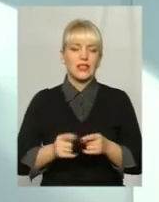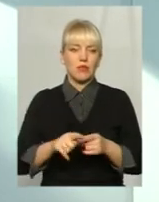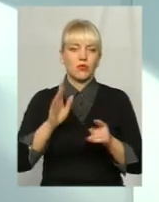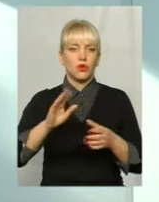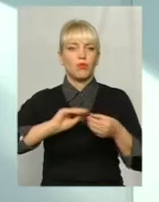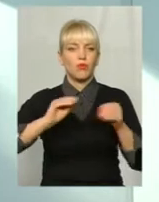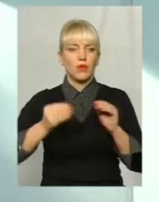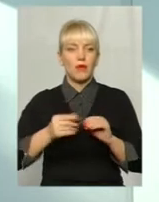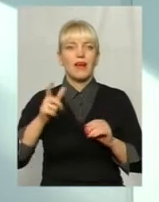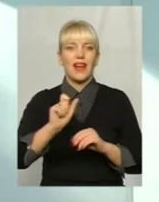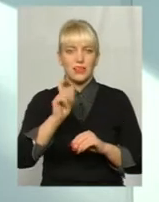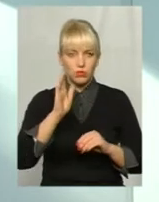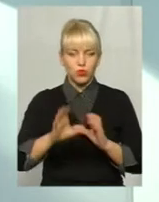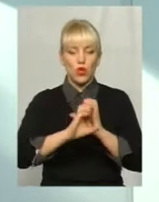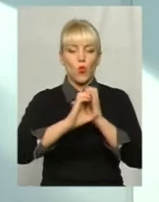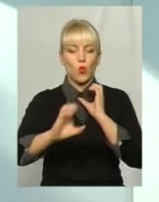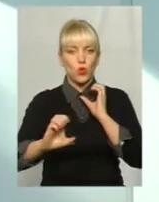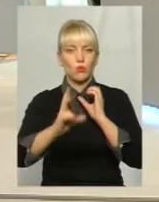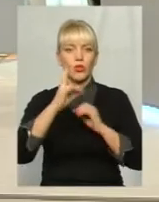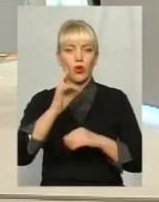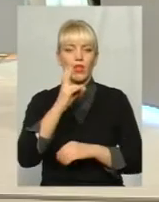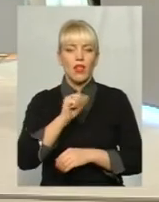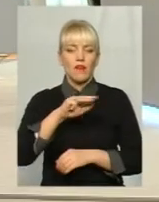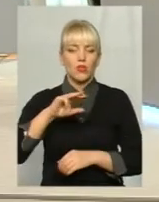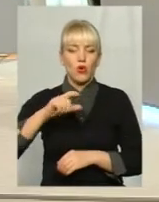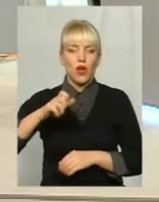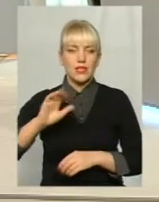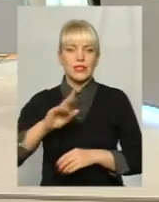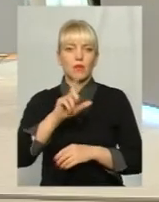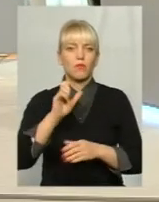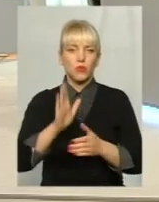буде проблемою. Газ буде в трубі, але нафтогаз буде зараховувати